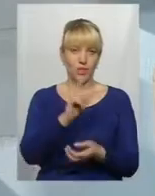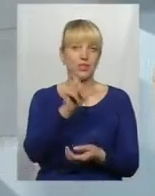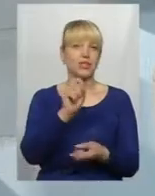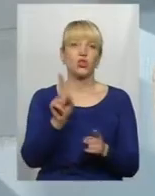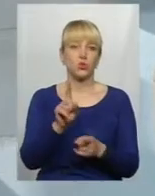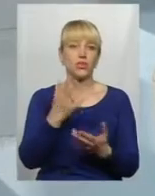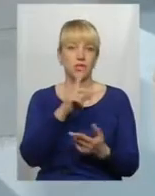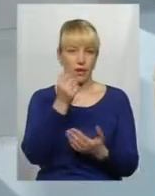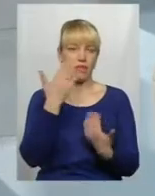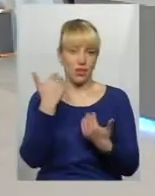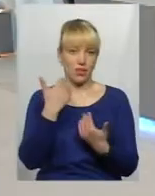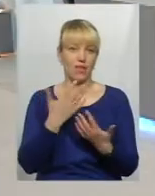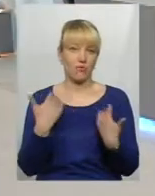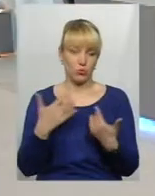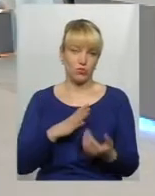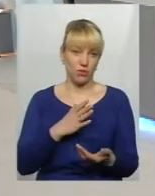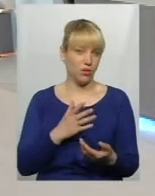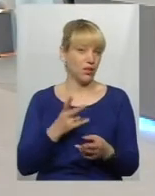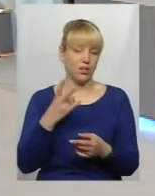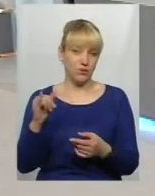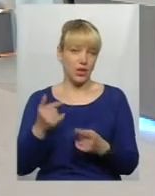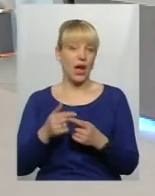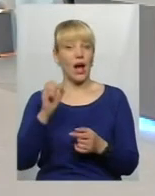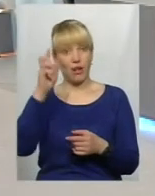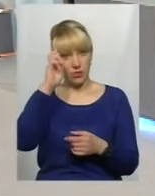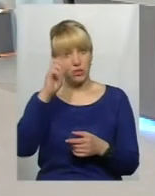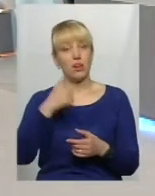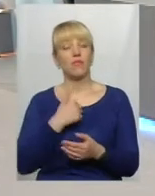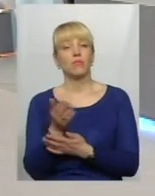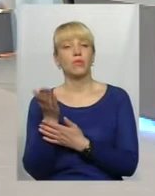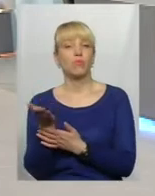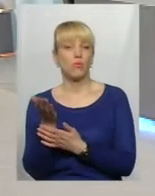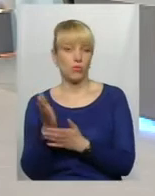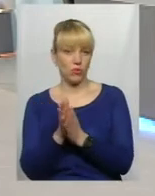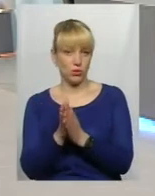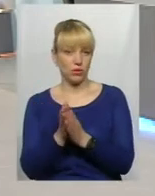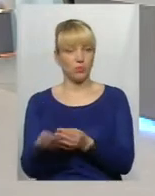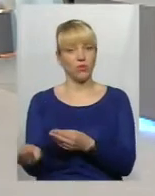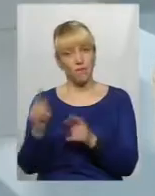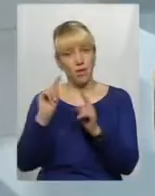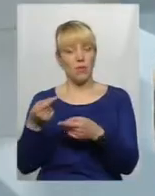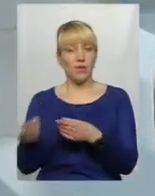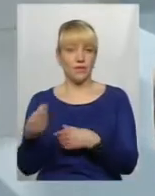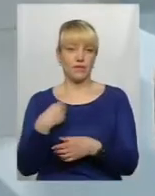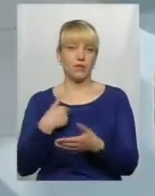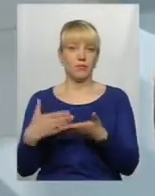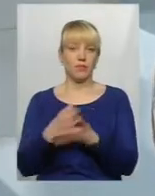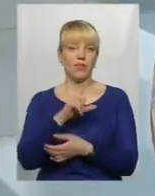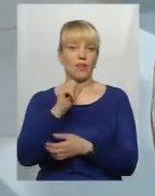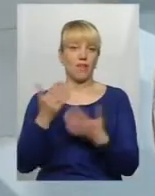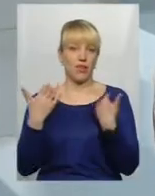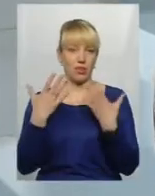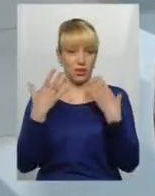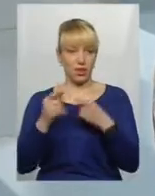вихідний відпочивав. Але від держави і від офіційнки всі вимагають тоді, ну як це, це ж вихідний офіційний. Тому я